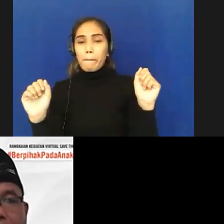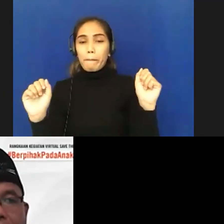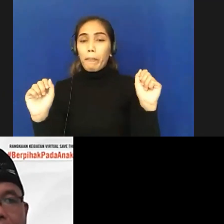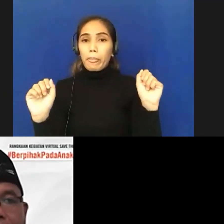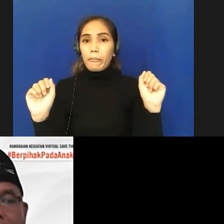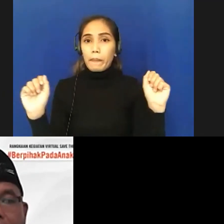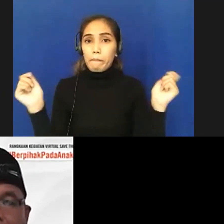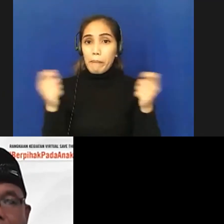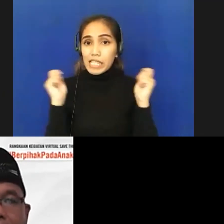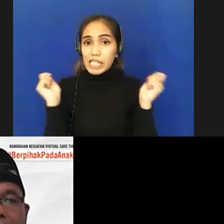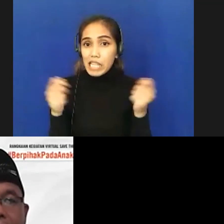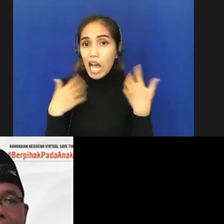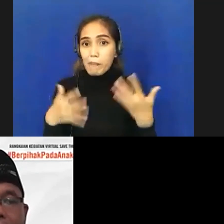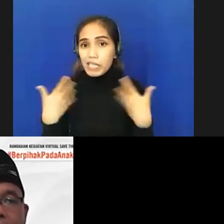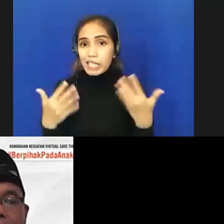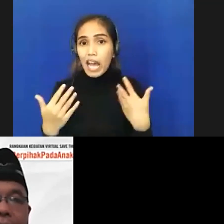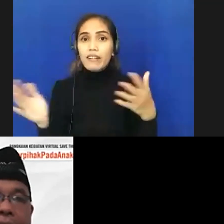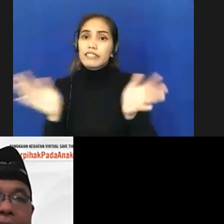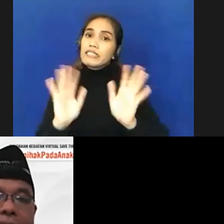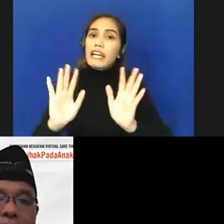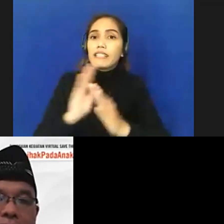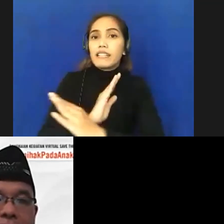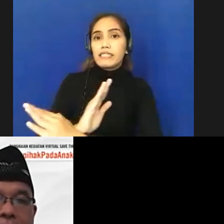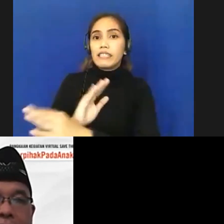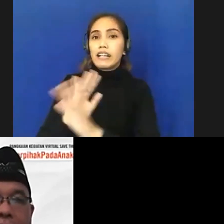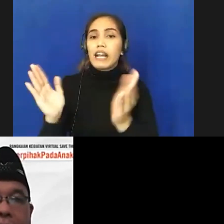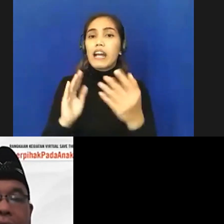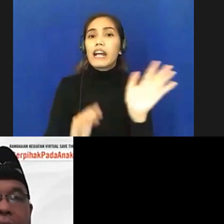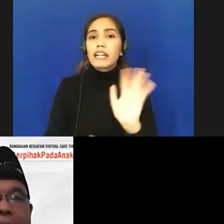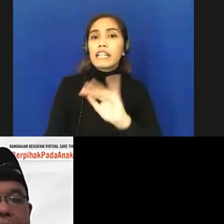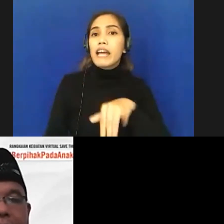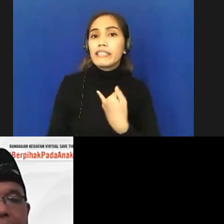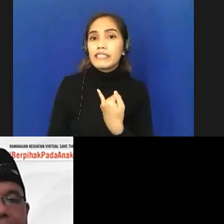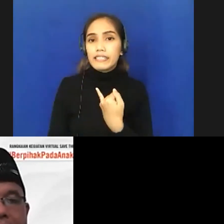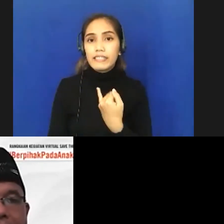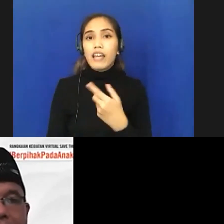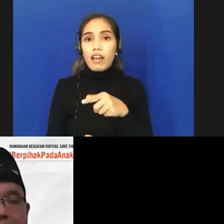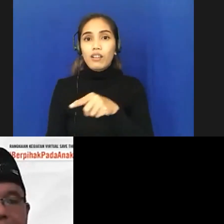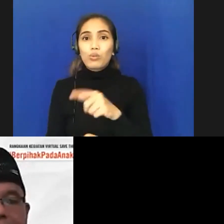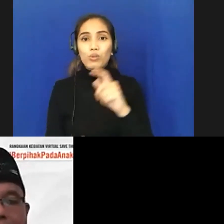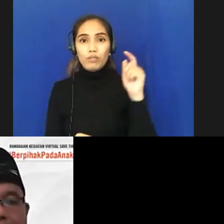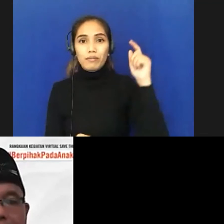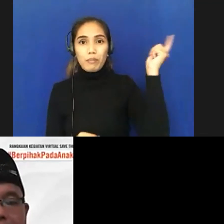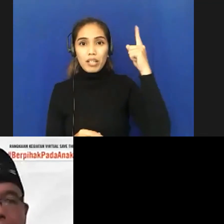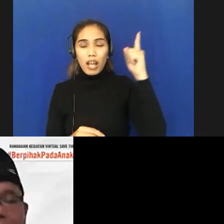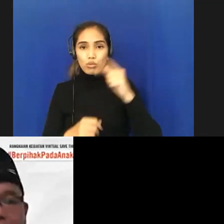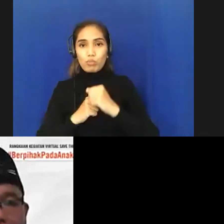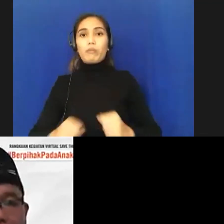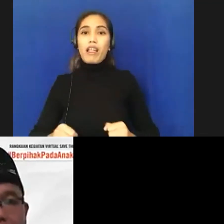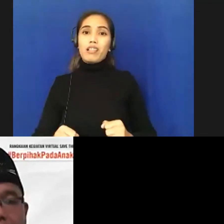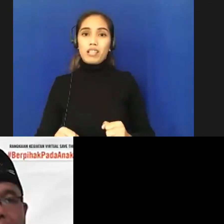satu konflik di orang tuan pesta tersebut nah inilah keberanian pemerintah mengambil satu sikap